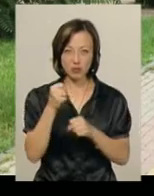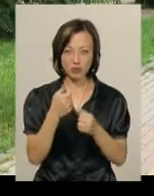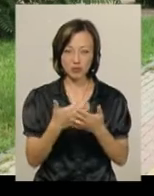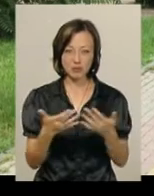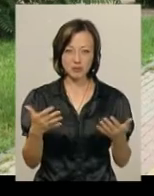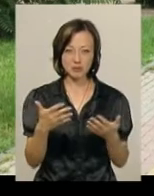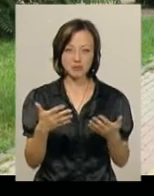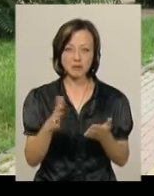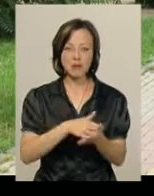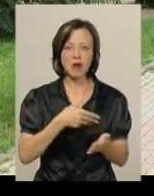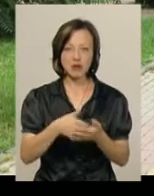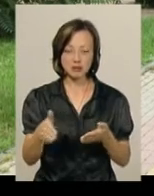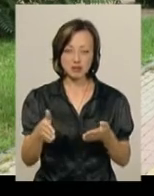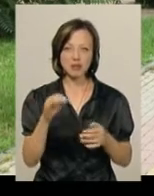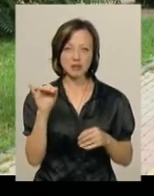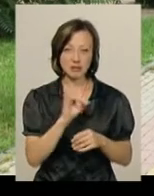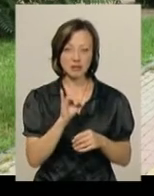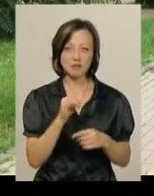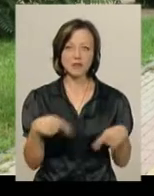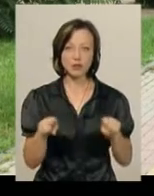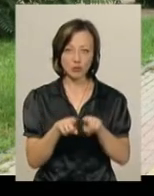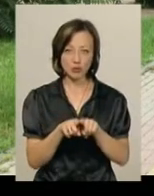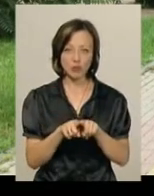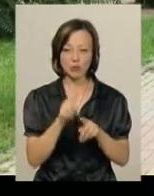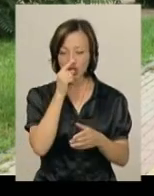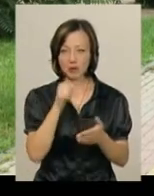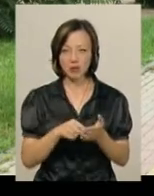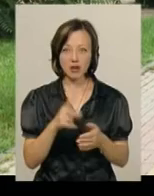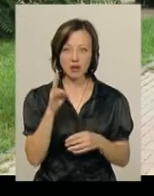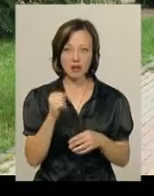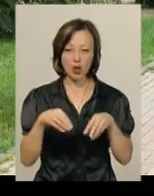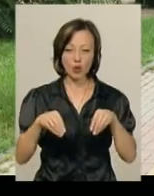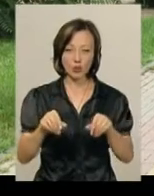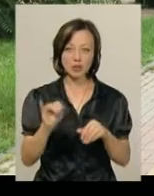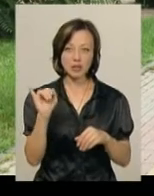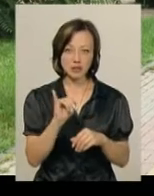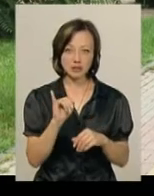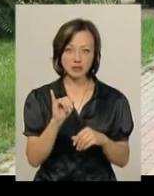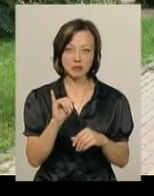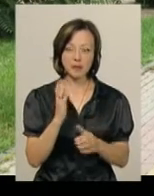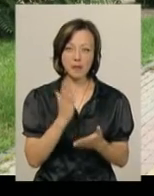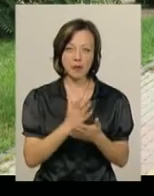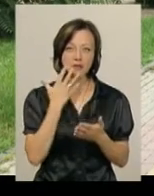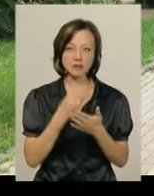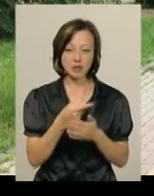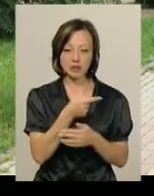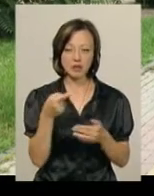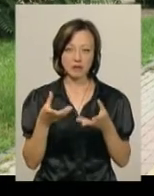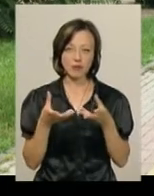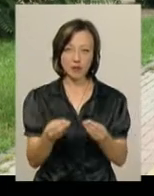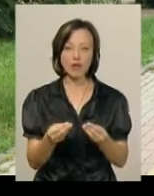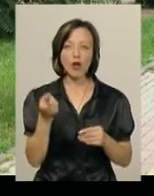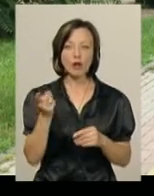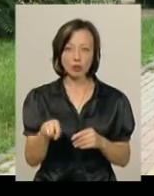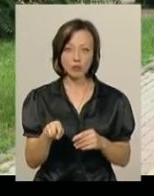мастил. І воно все одно потрапляє на ґрунт і має свої негативні властивості.